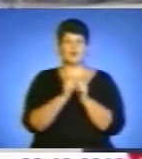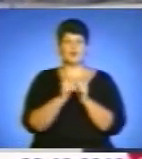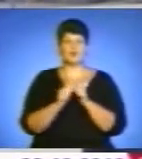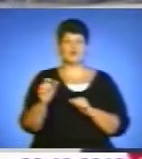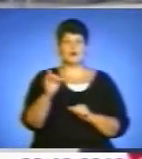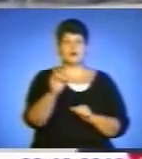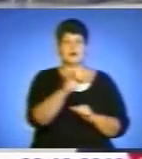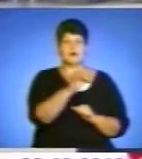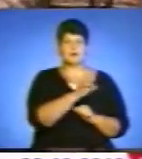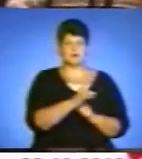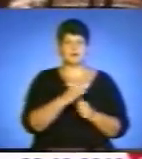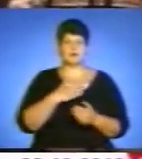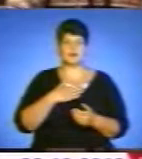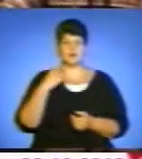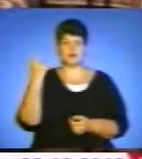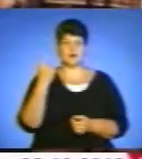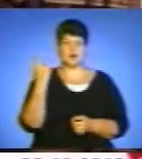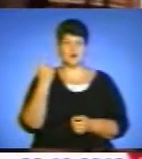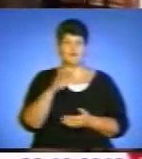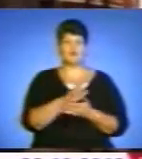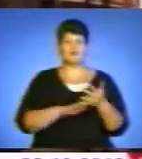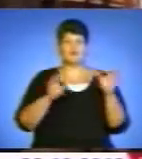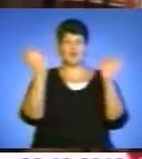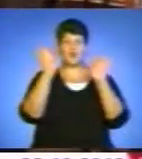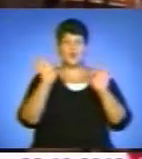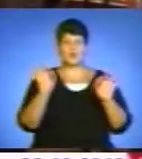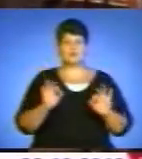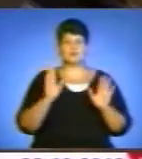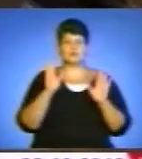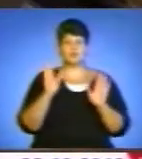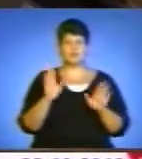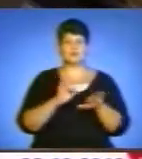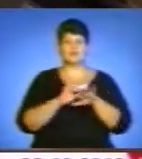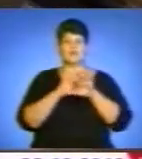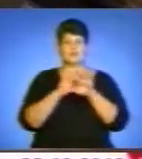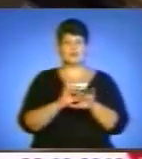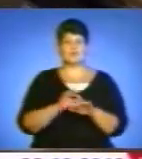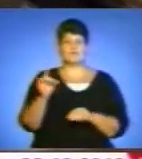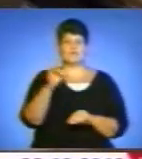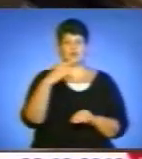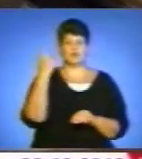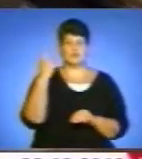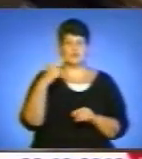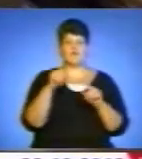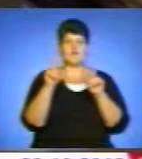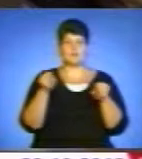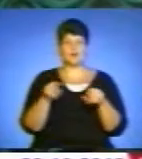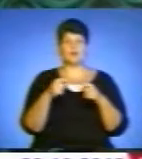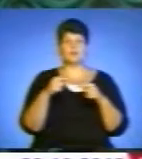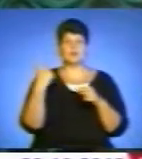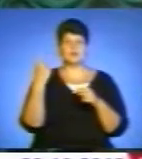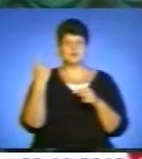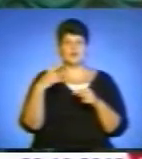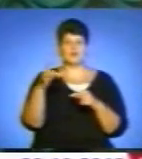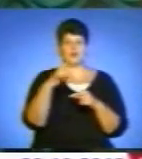нашого краю. Впродовж осені аналогічні благодійні акції були проведені в районах області. У рамках обласного та